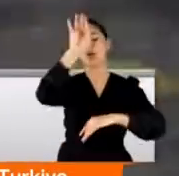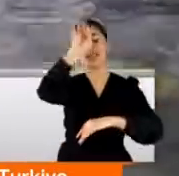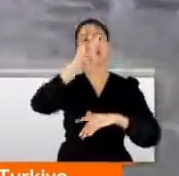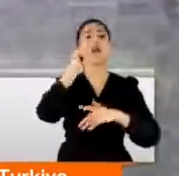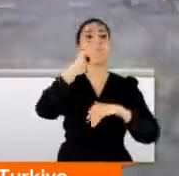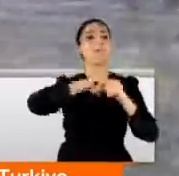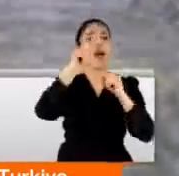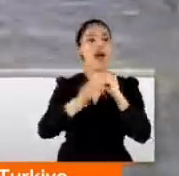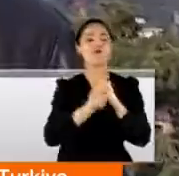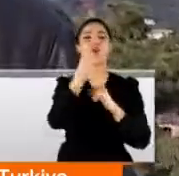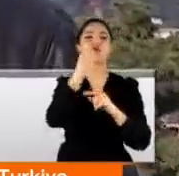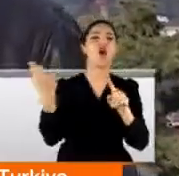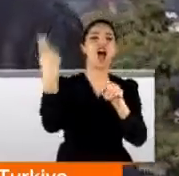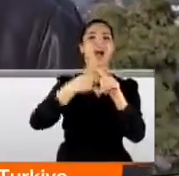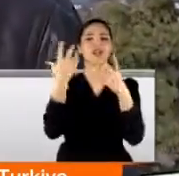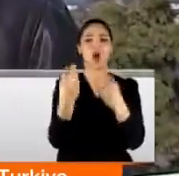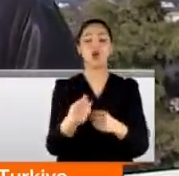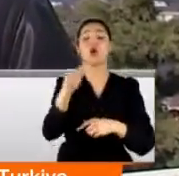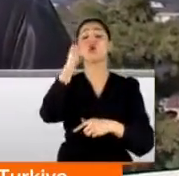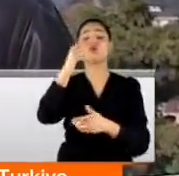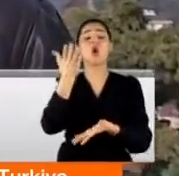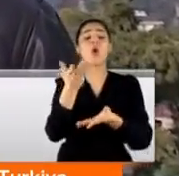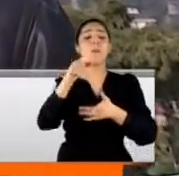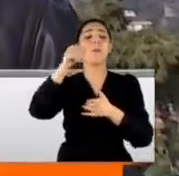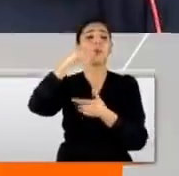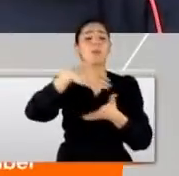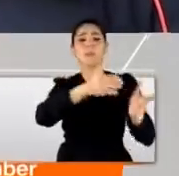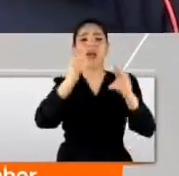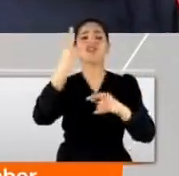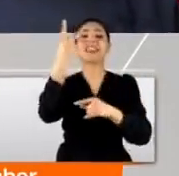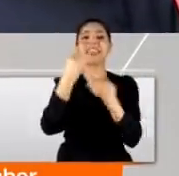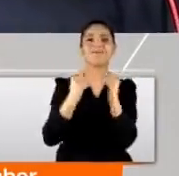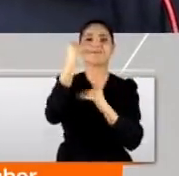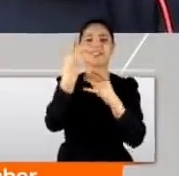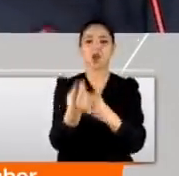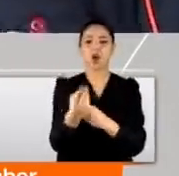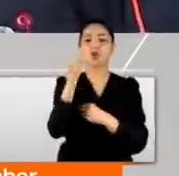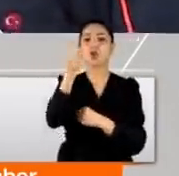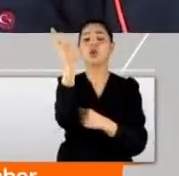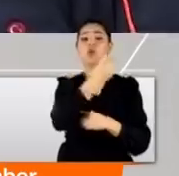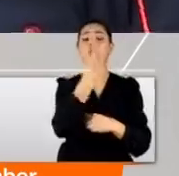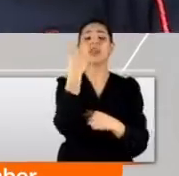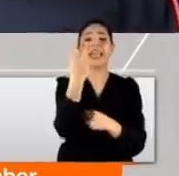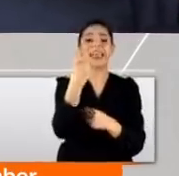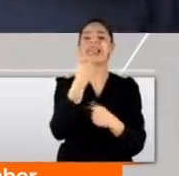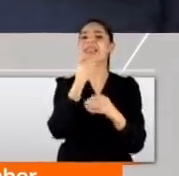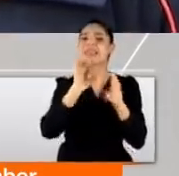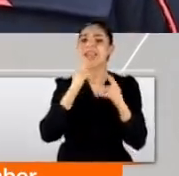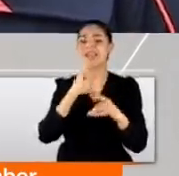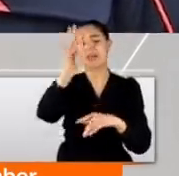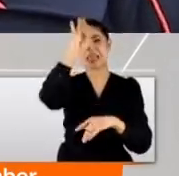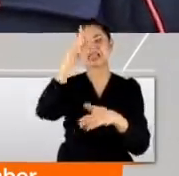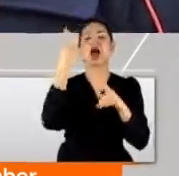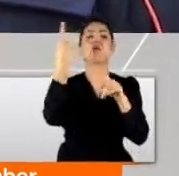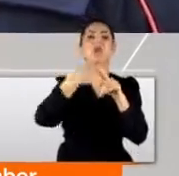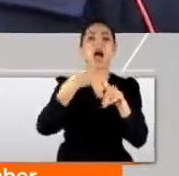'un bir haftalık suyu daha oldu. Barajlardaki doluluk oranını yaklaşık 2 puan kadar arttırdı. %2'lik dilim bile aslında İstanbul gibi bir metropol şehirde.